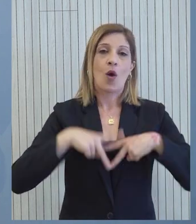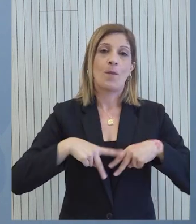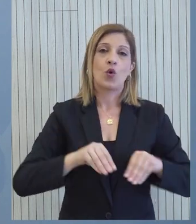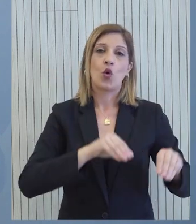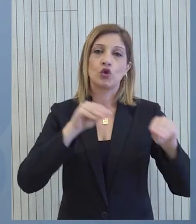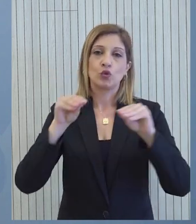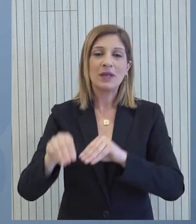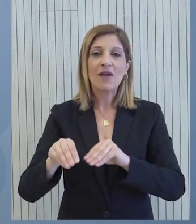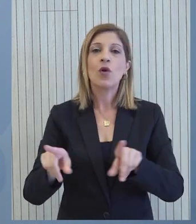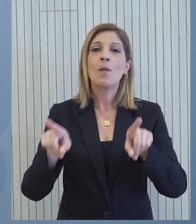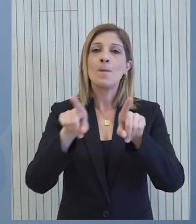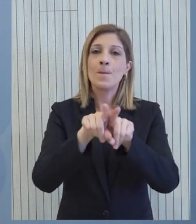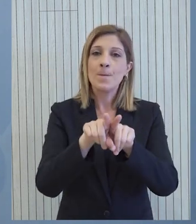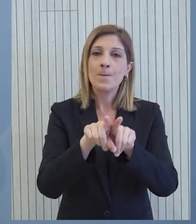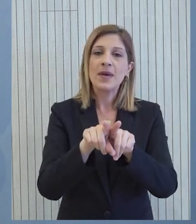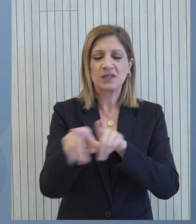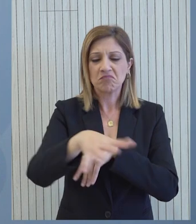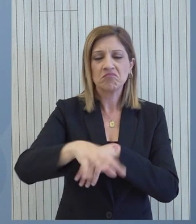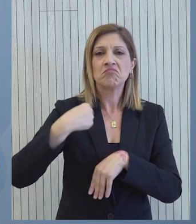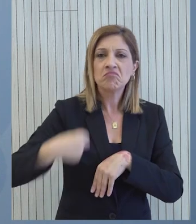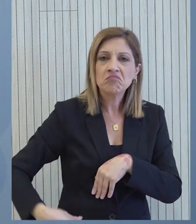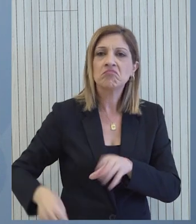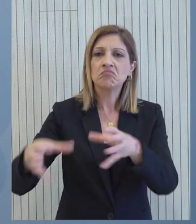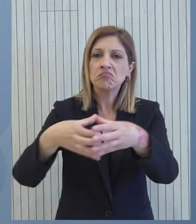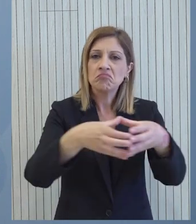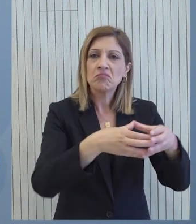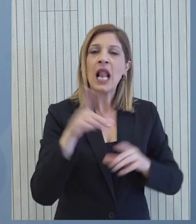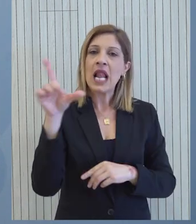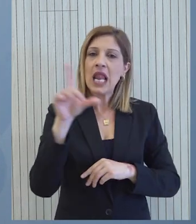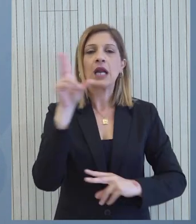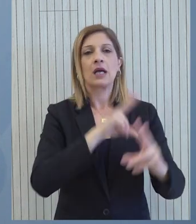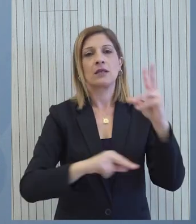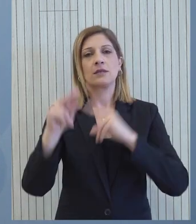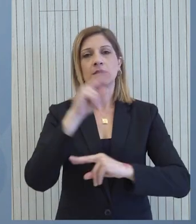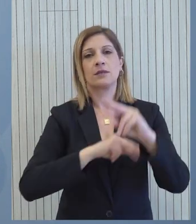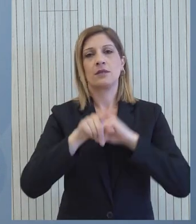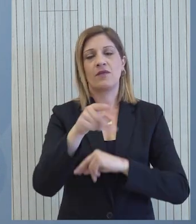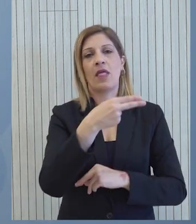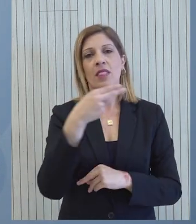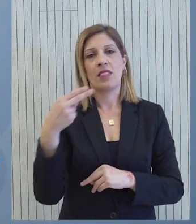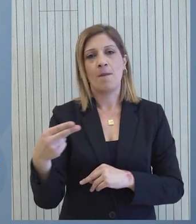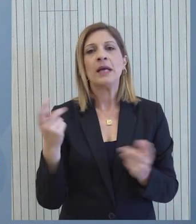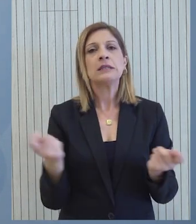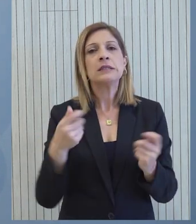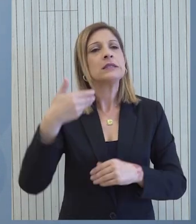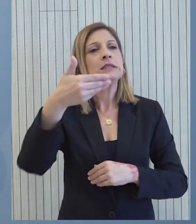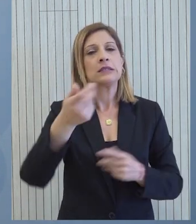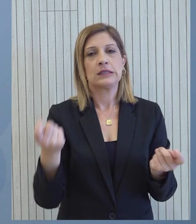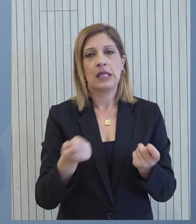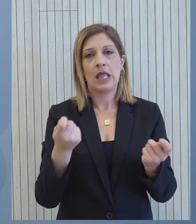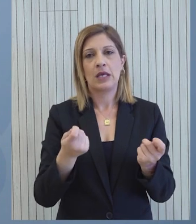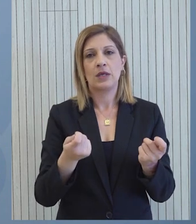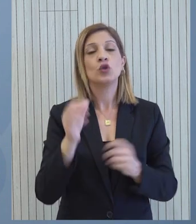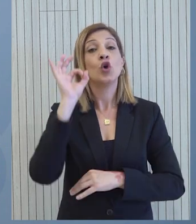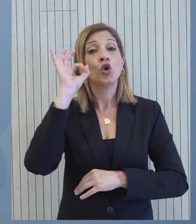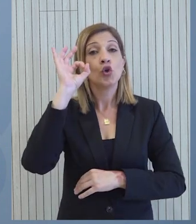Μεταφορών με τις τοπικές αρχές με τους τοπικούς φορείς ακριβώς για να συζητηθούν οι επόμενες ενέργειες τα επόμενα βήματα που θα ληφθούν